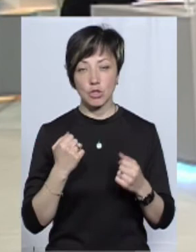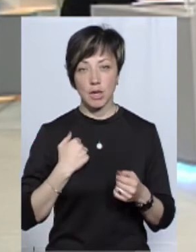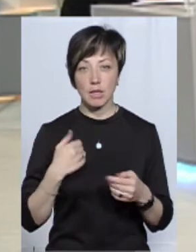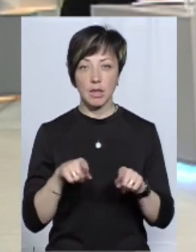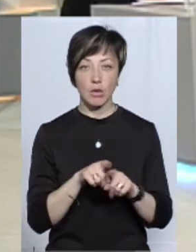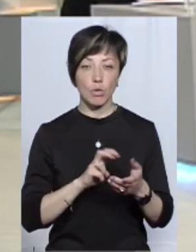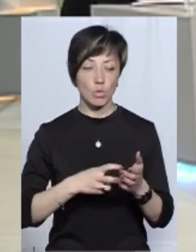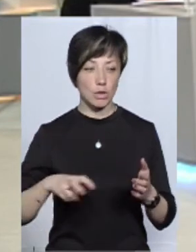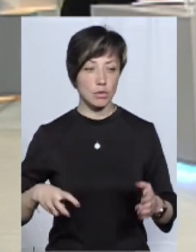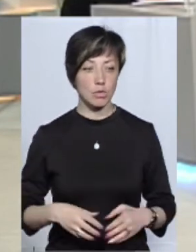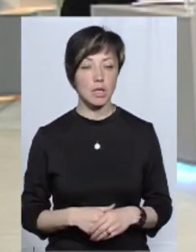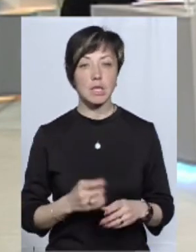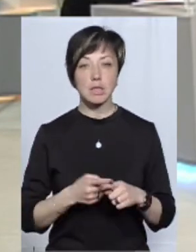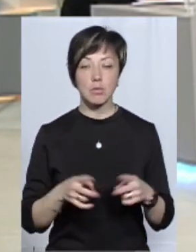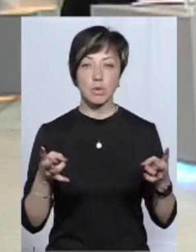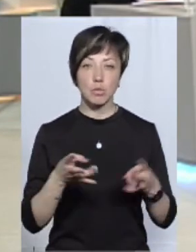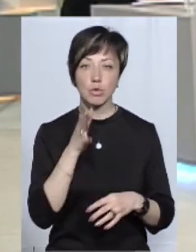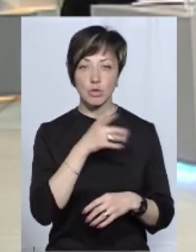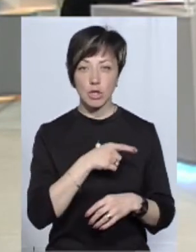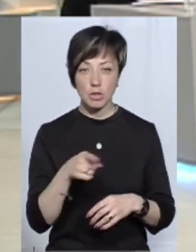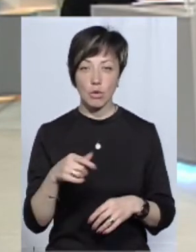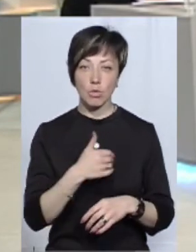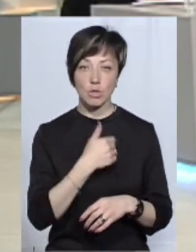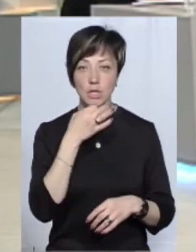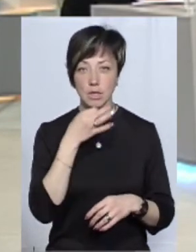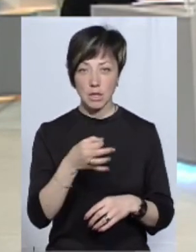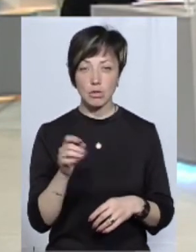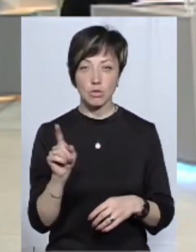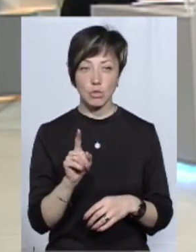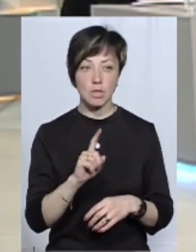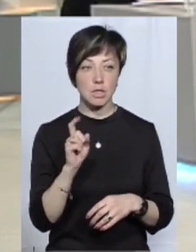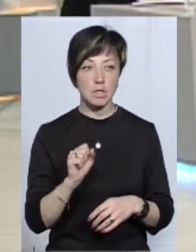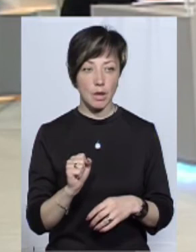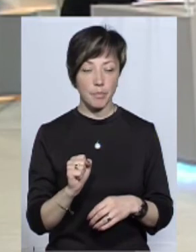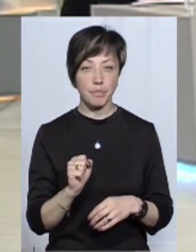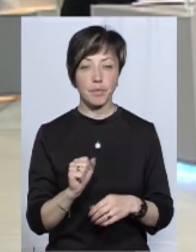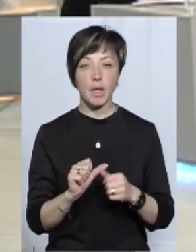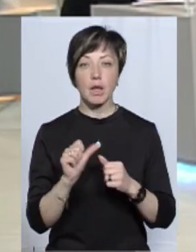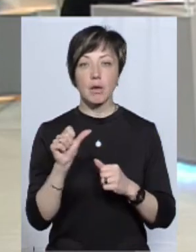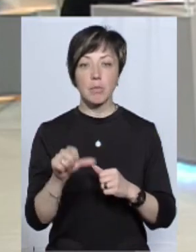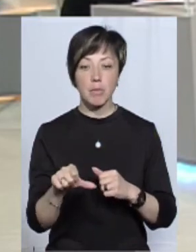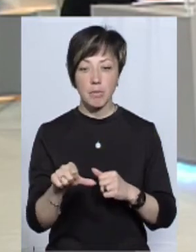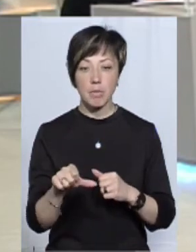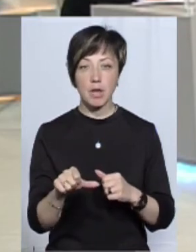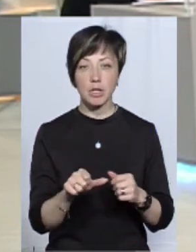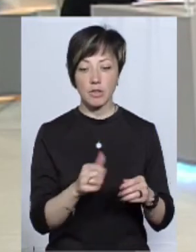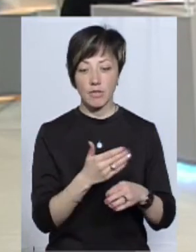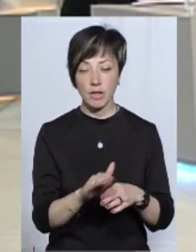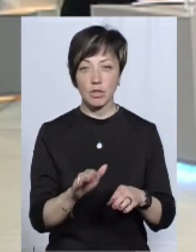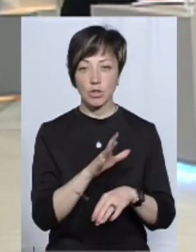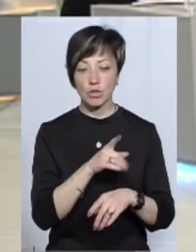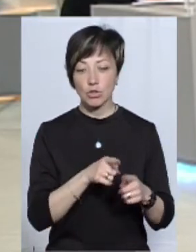жаль, є і такі, які хочуть уникнути. Тому це потребує часу, але хочу сказати, що за межі виділеного часу